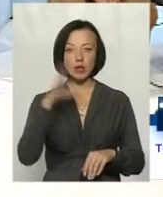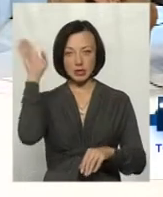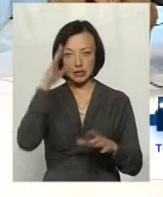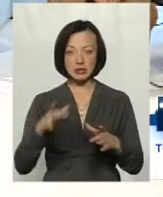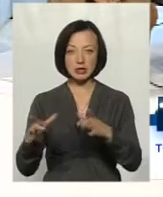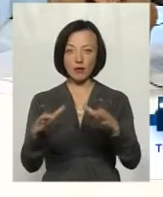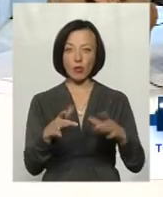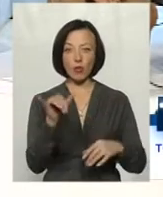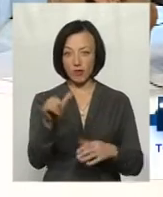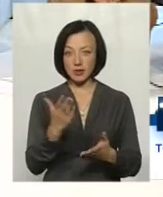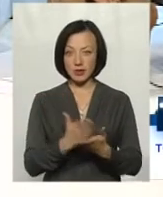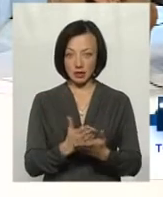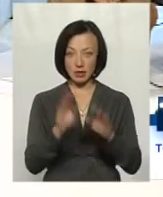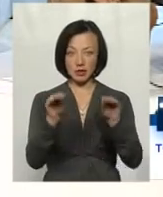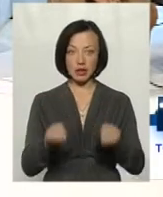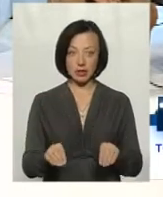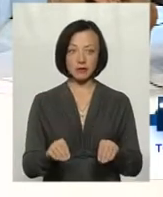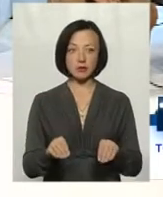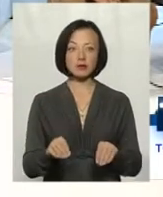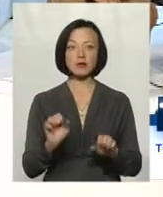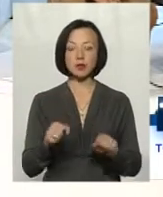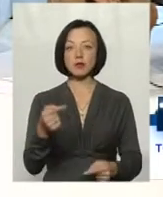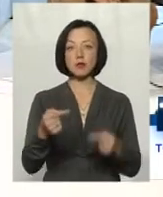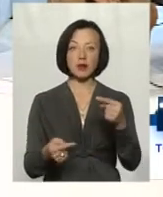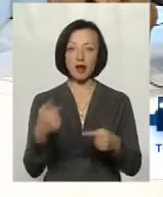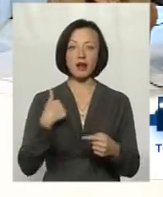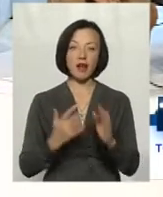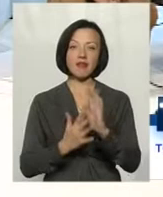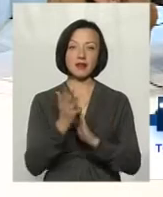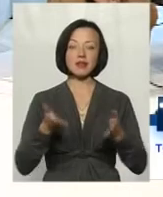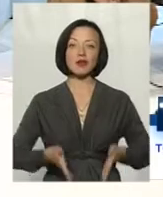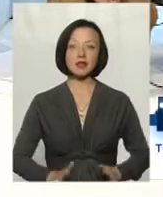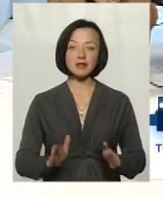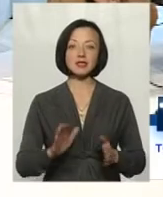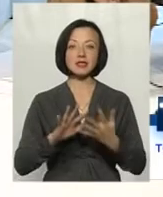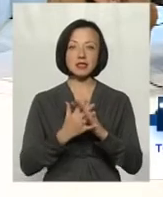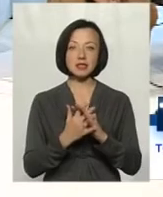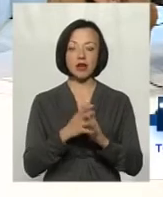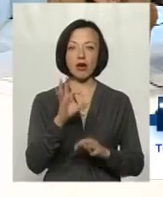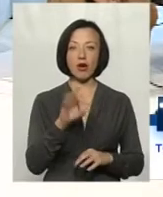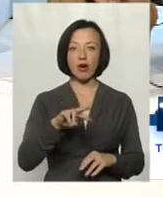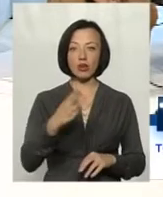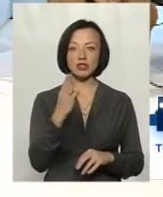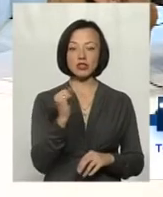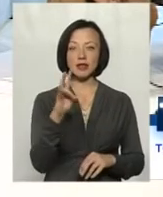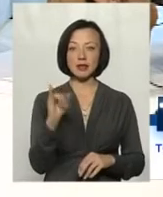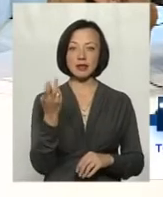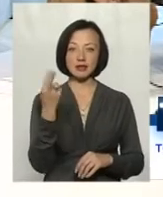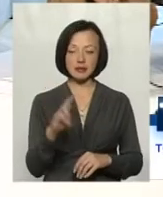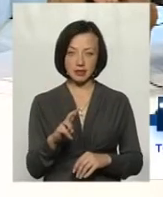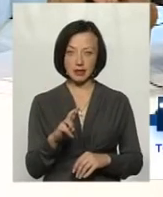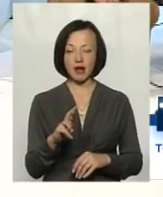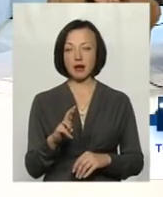якщо у вас є ці дані, ми можемо пізніше поспілкувати. Я теж там вирісся, народився в селі Вильшанець, біля Білогір'я, 8 км.